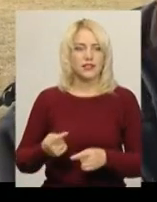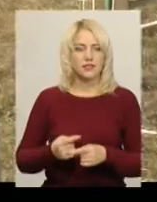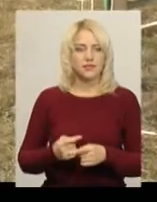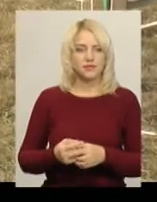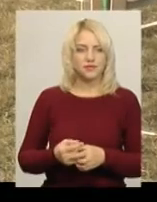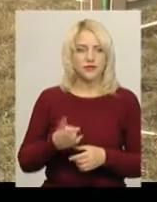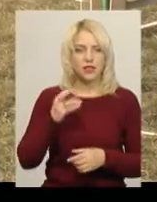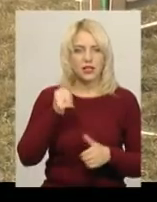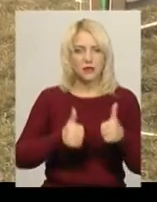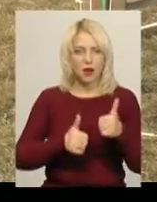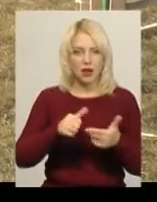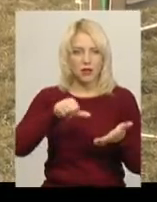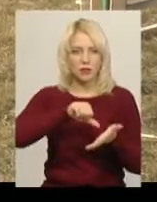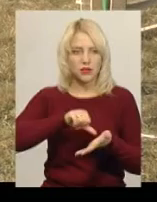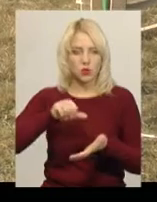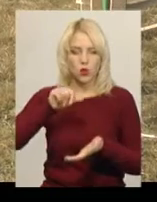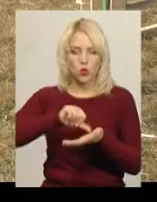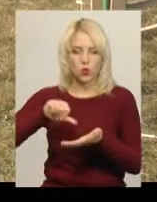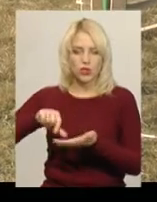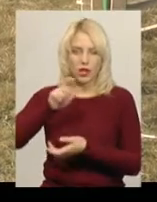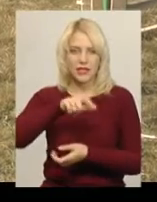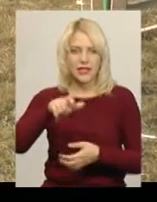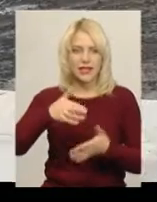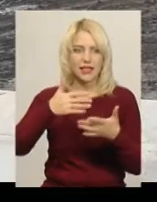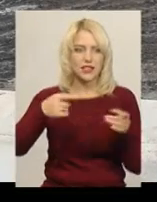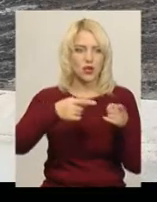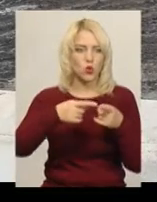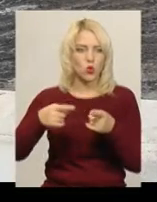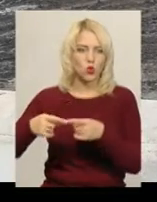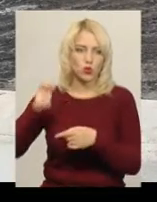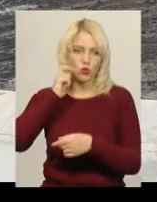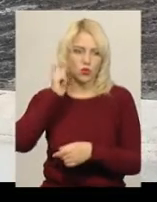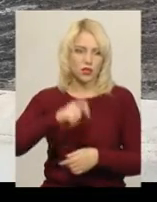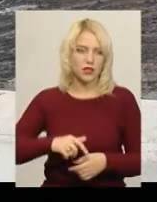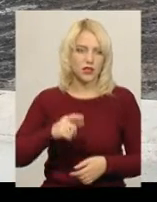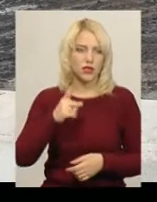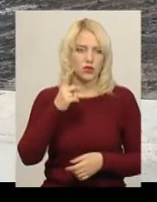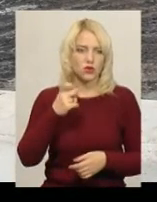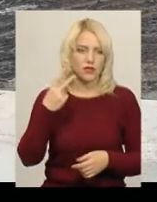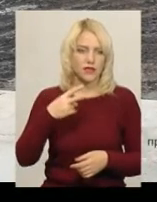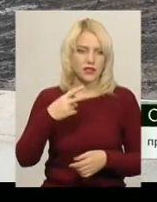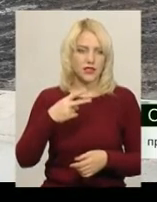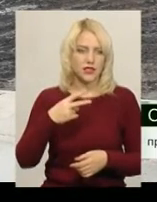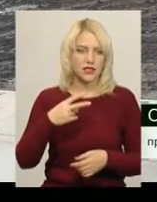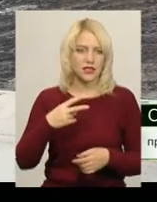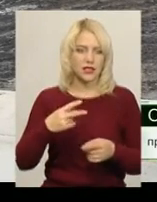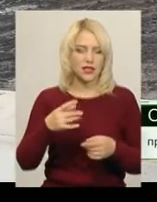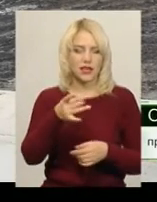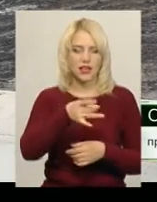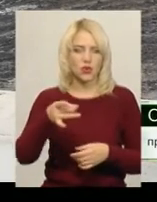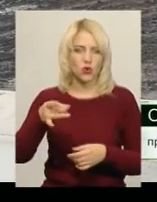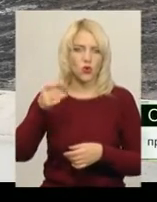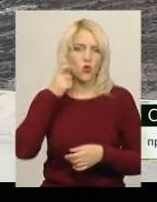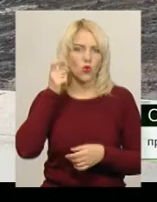На змаганнях присутні учасники з різних куточків України 52 стрільці – це всі регіони